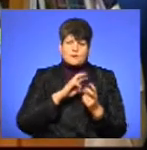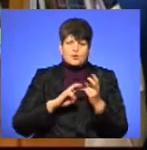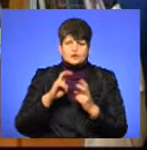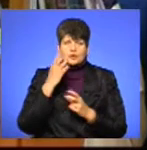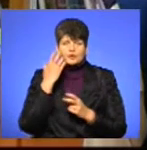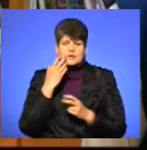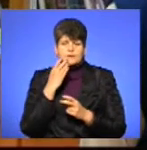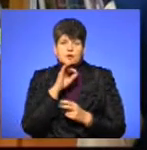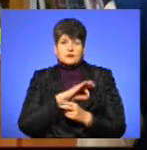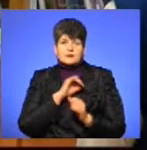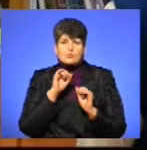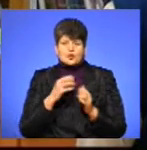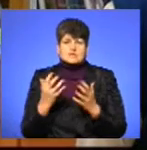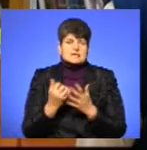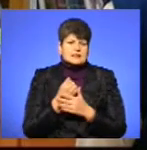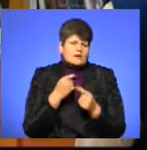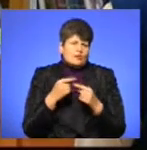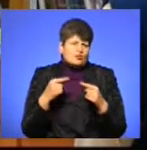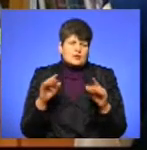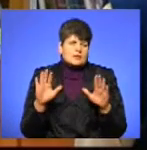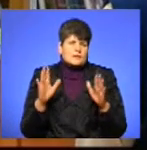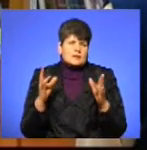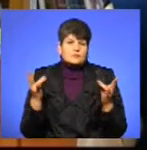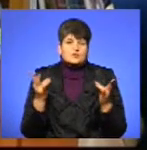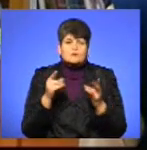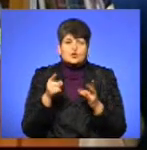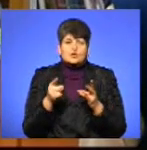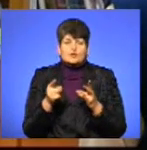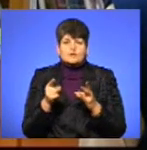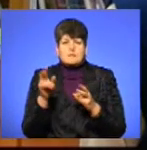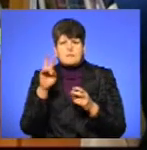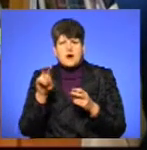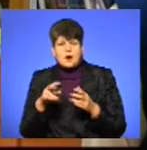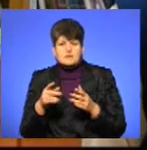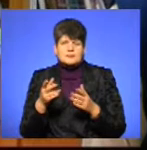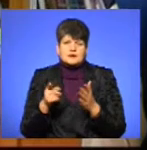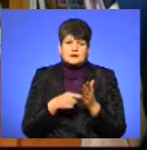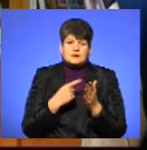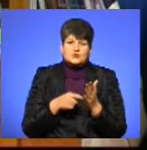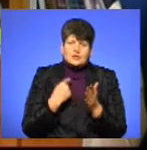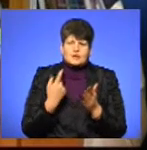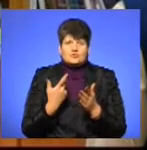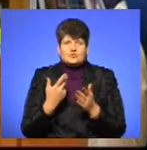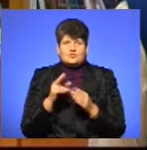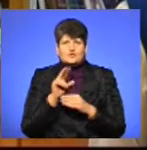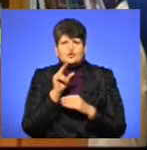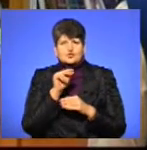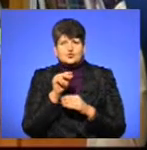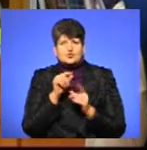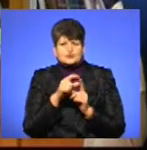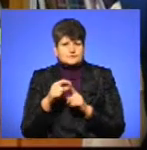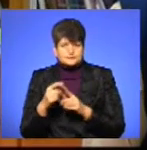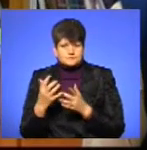користувач може знайти в будь-який момент потрібний йому розділ, параграф, сторінку і фразу. Він має